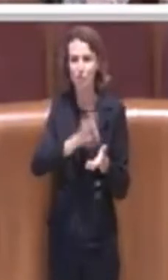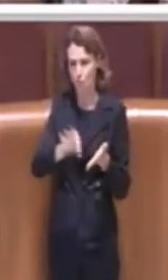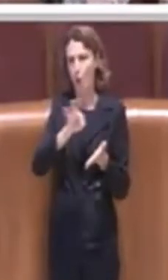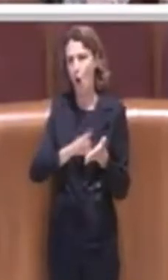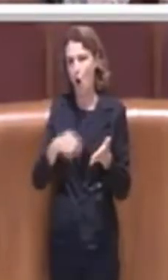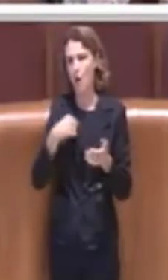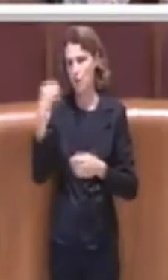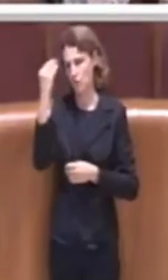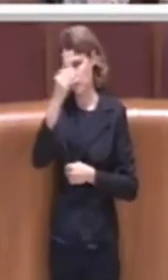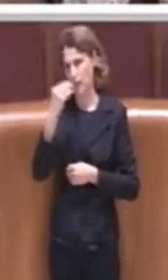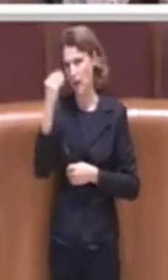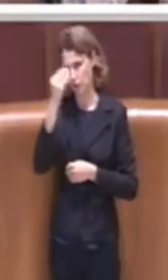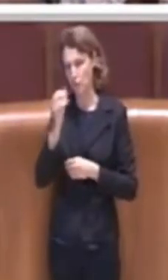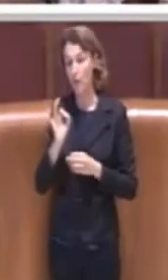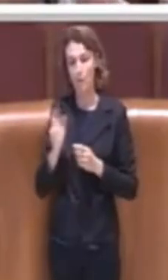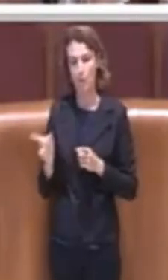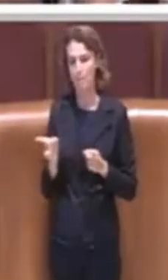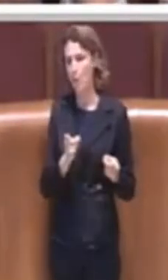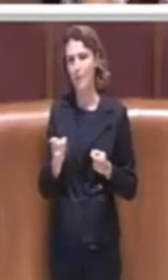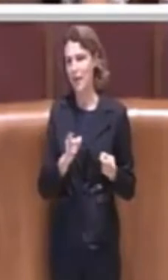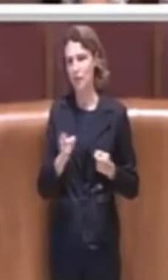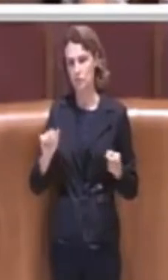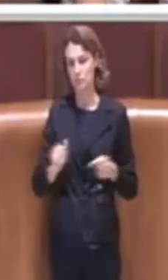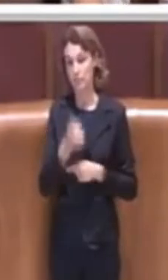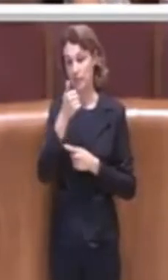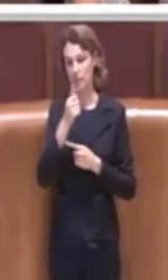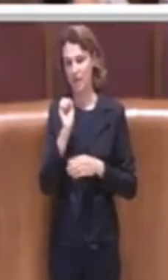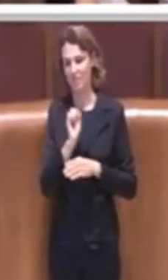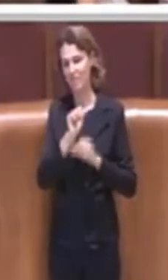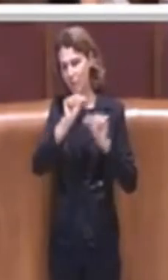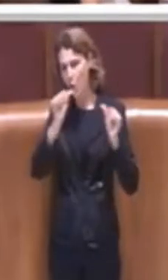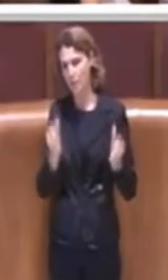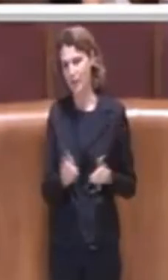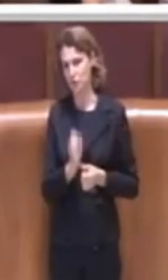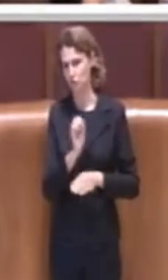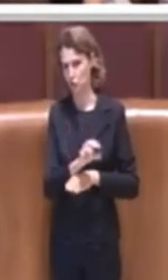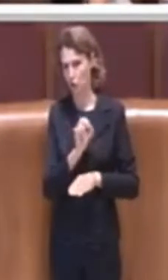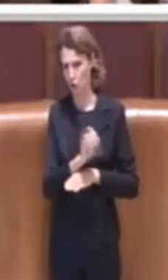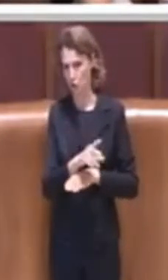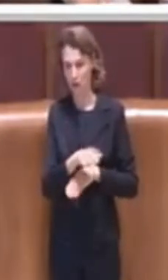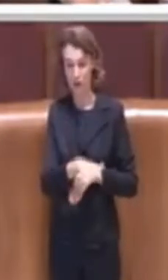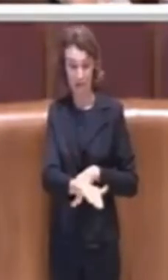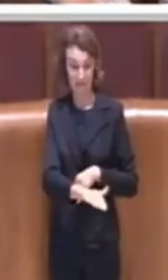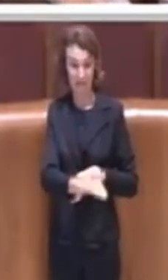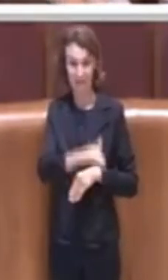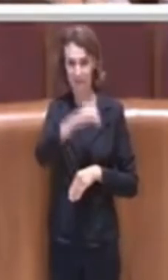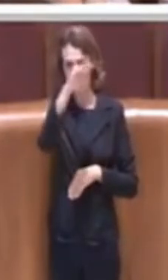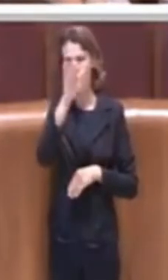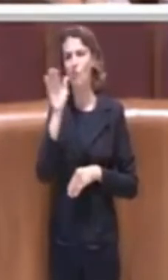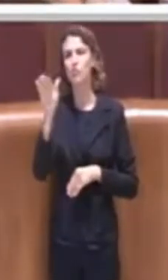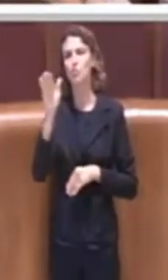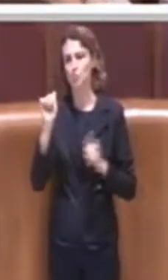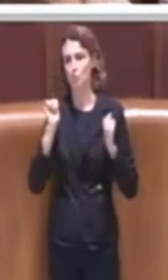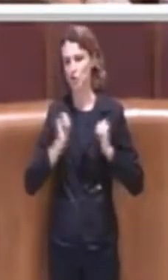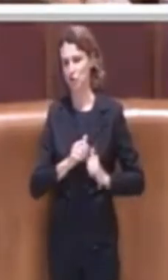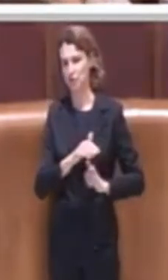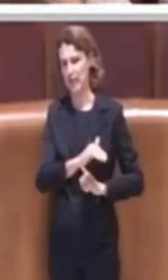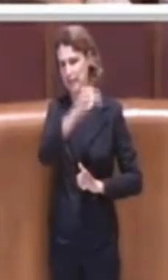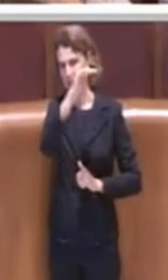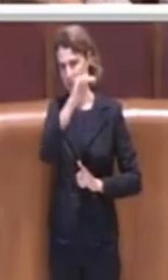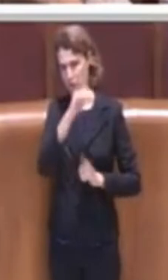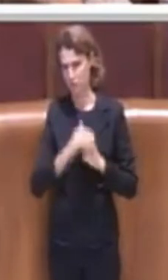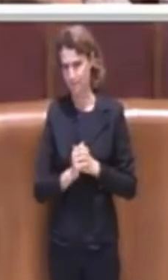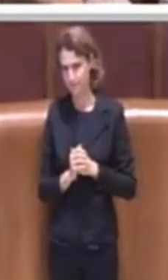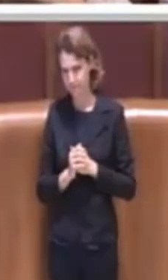il momento della prima formazione che noi possiamo dare a quello che sarà il cittadino di domani. Il cittadino di domani deve